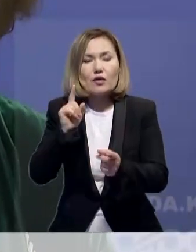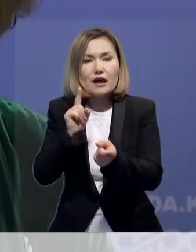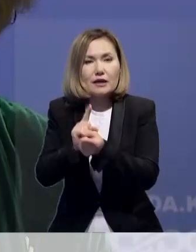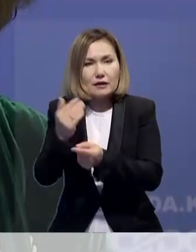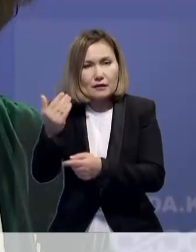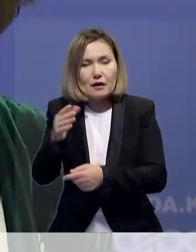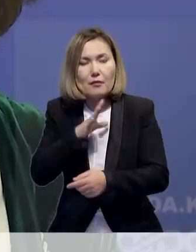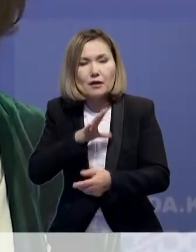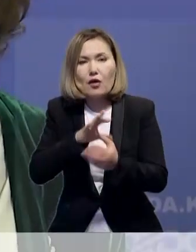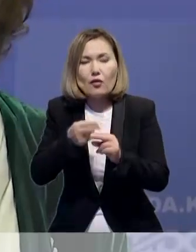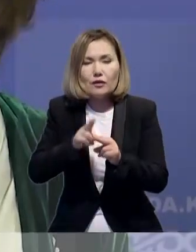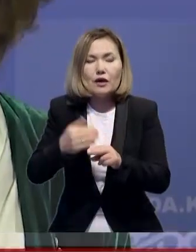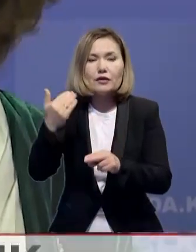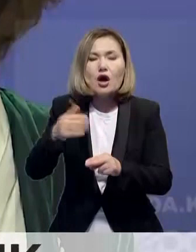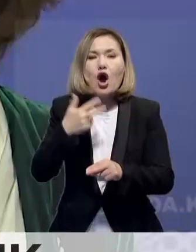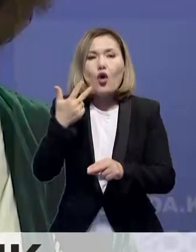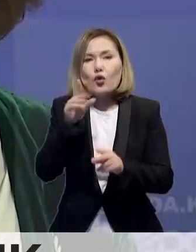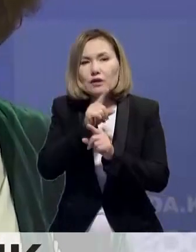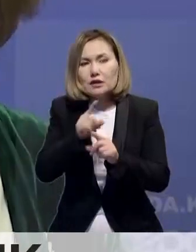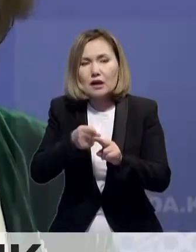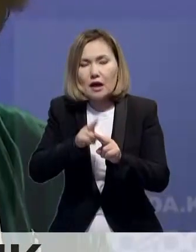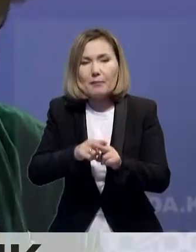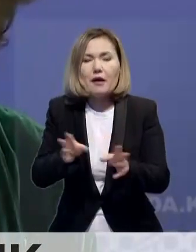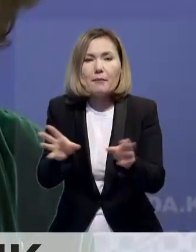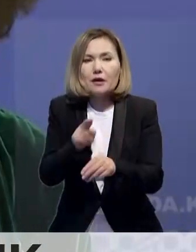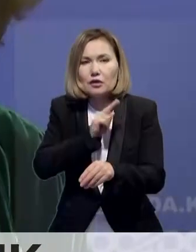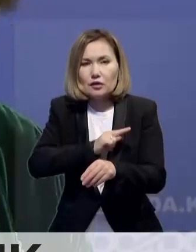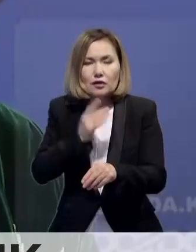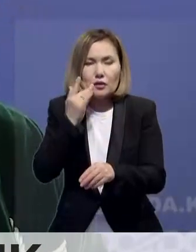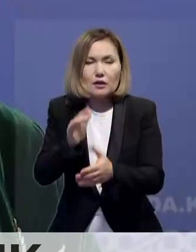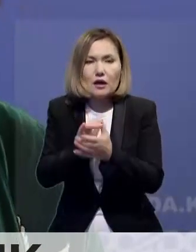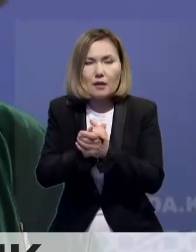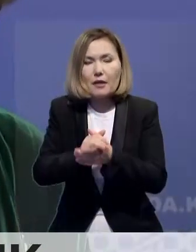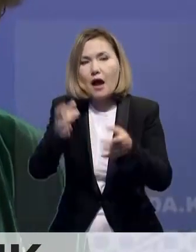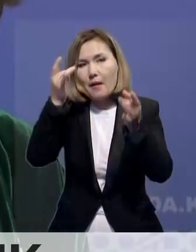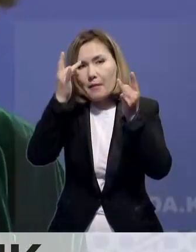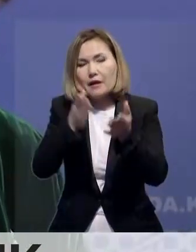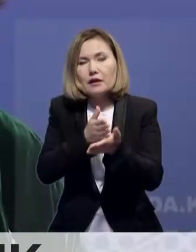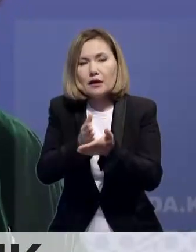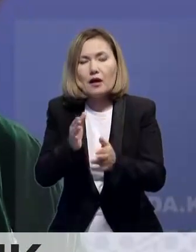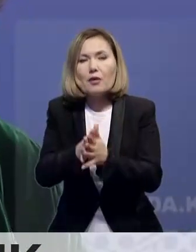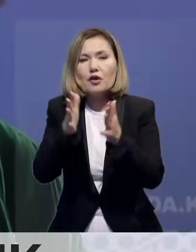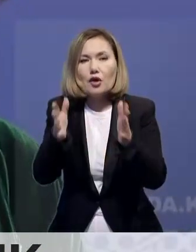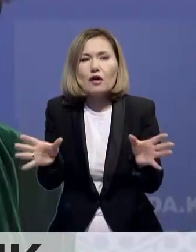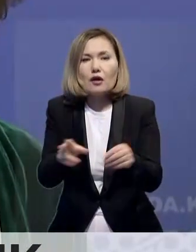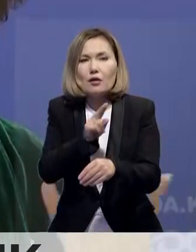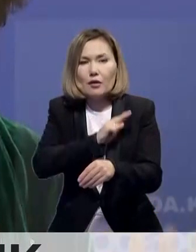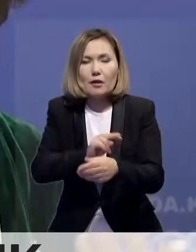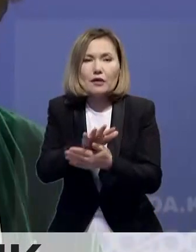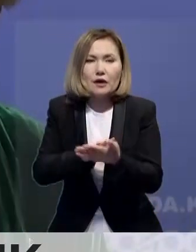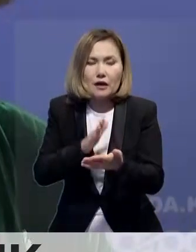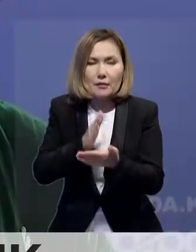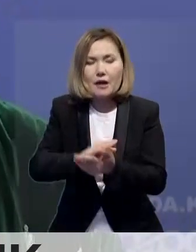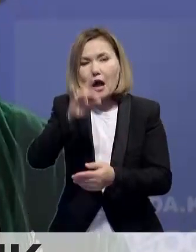өмді айттым. Біз елдеріңізбен 30 жылдан артық тұғыз қарымқатнастамыз. Мұны мәденет саласындағы зор ынтымақтастық төгі болады.